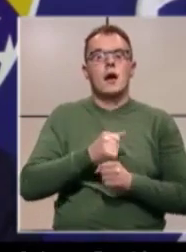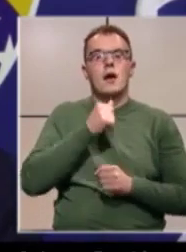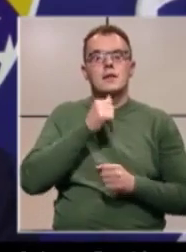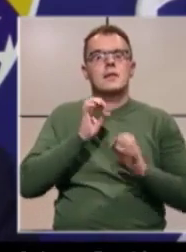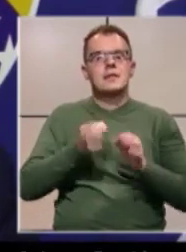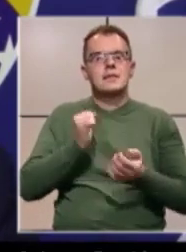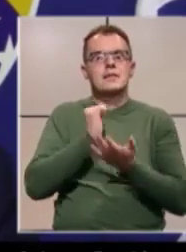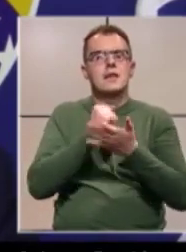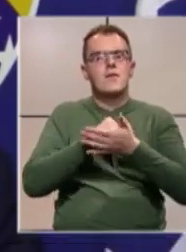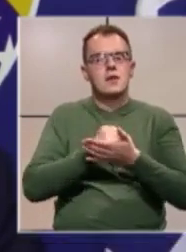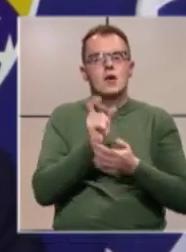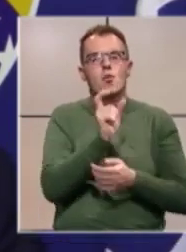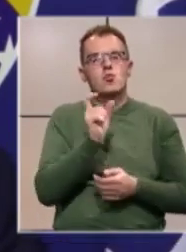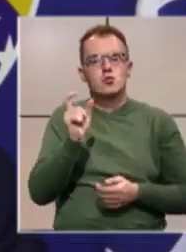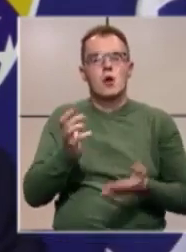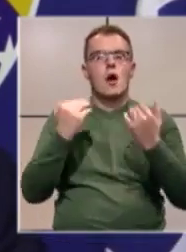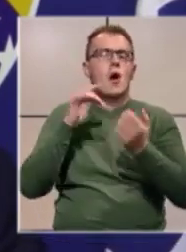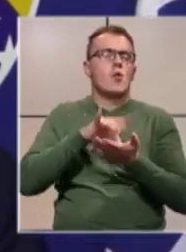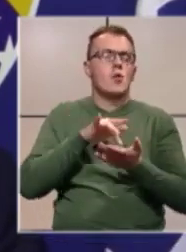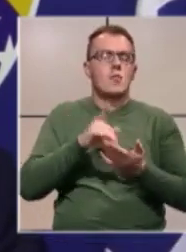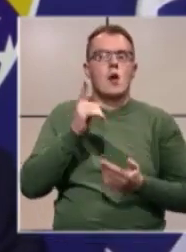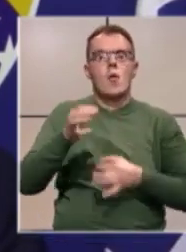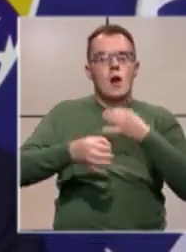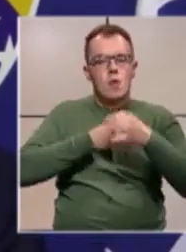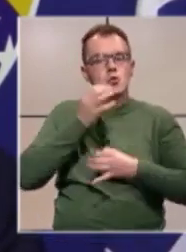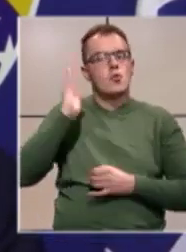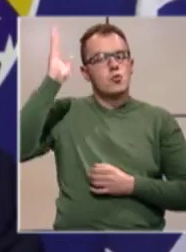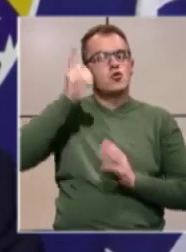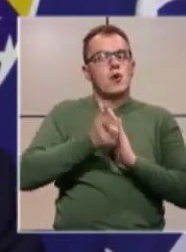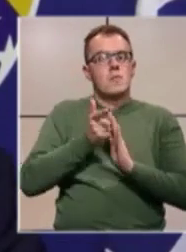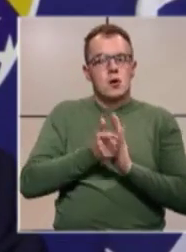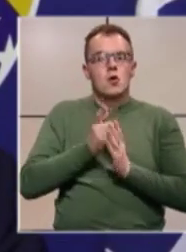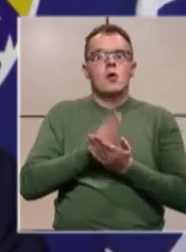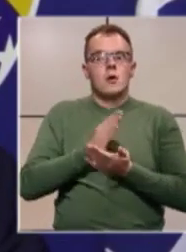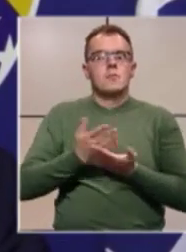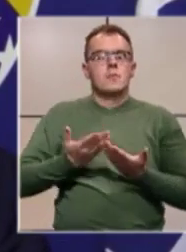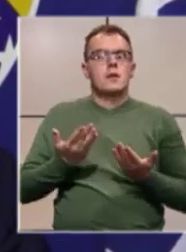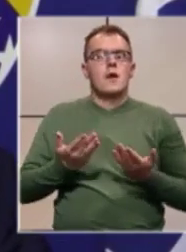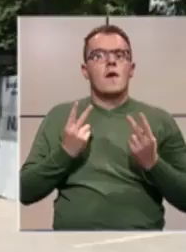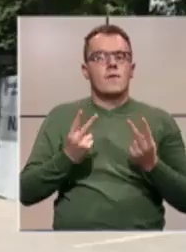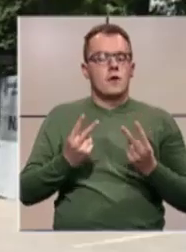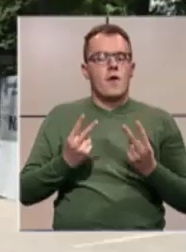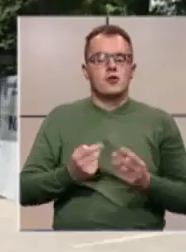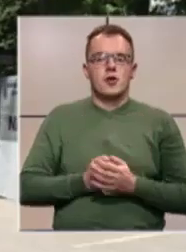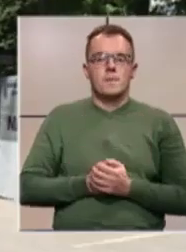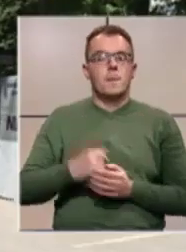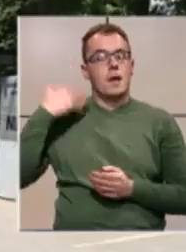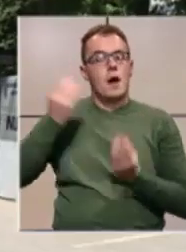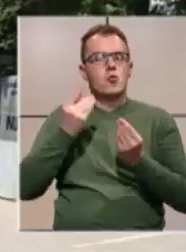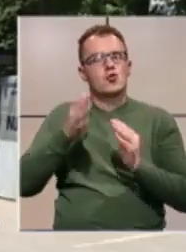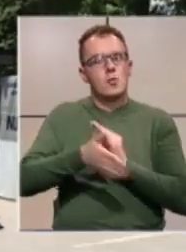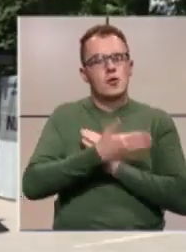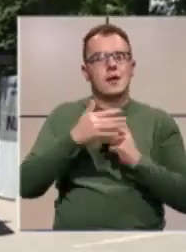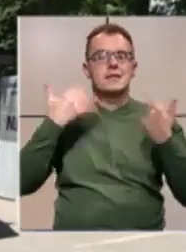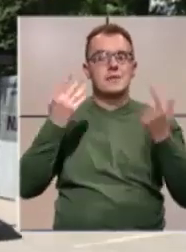certificirane uzorke, a normalno ove će na laboratoriji u budućem periodu biti vrlo značajne. Nakon što je protekle